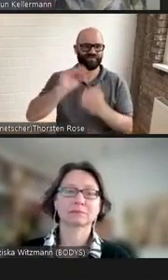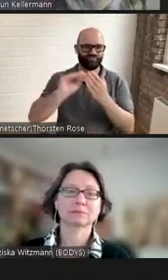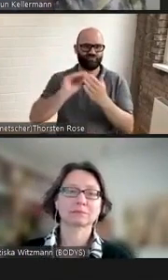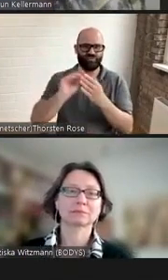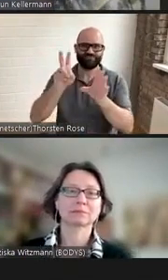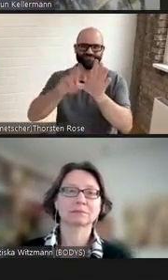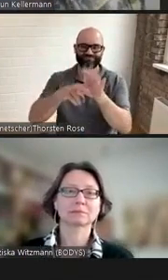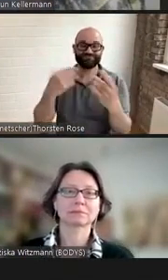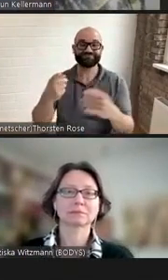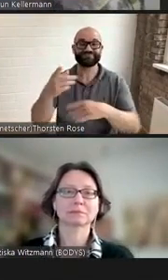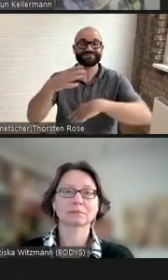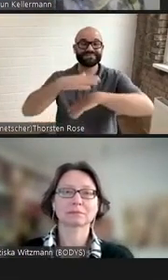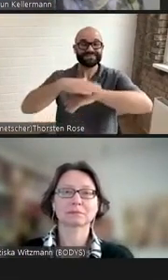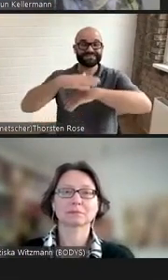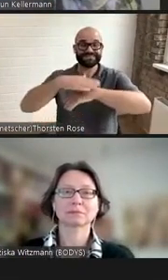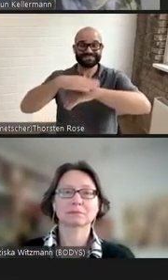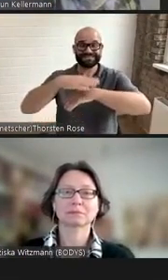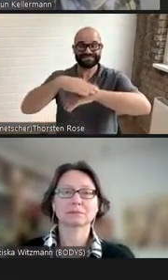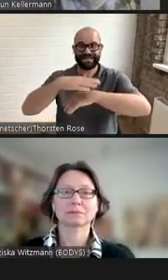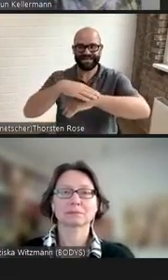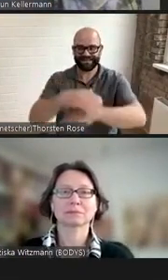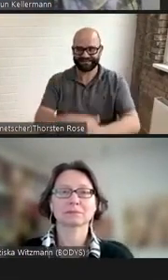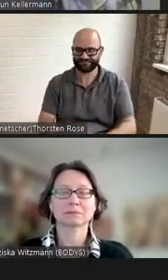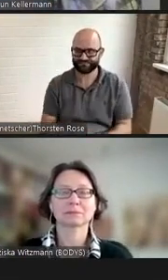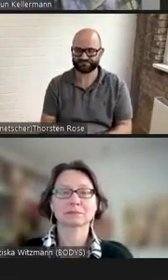Zeit, wo er, sie, also